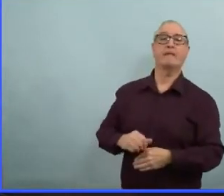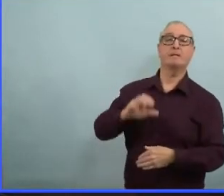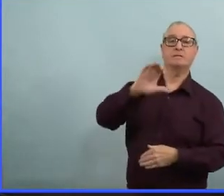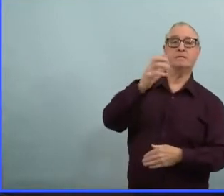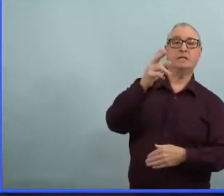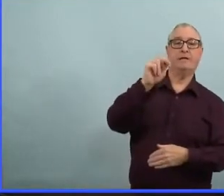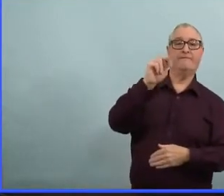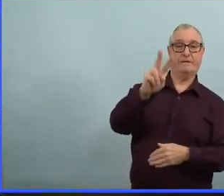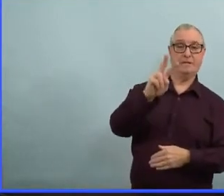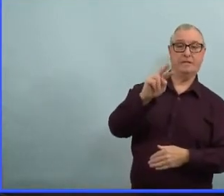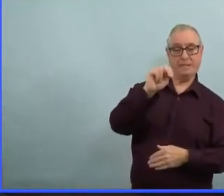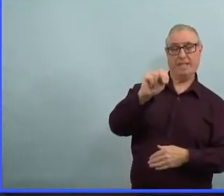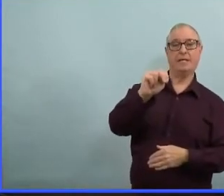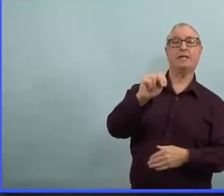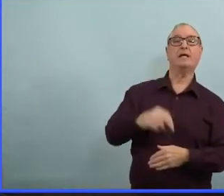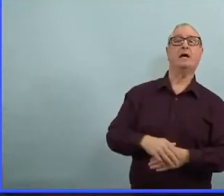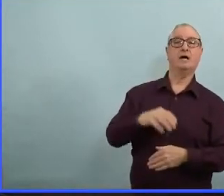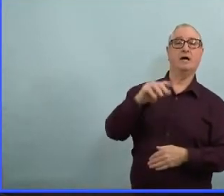Bonjour.